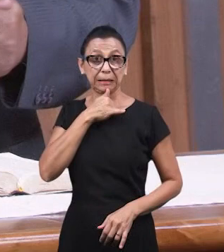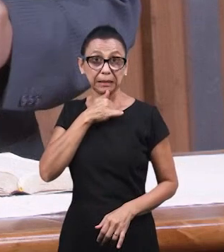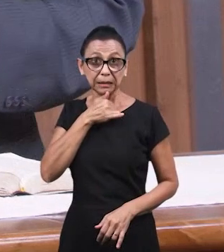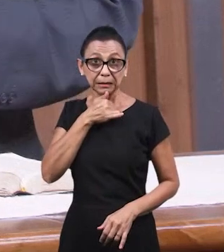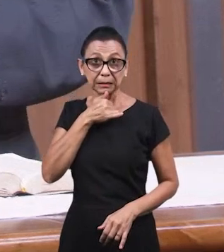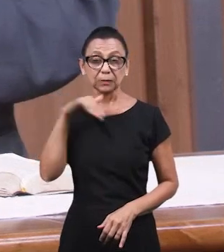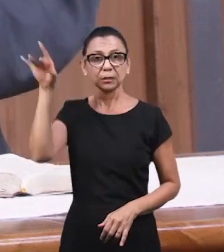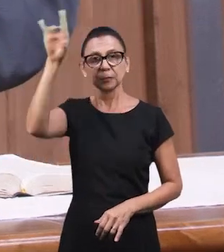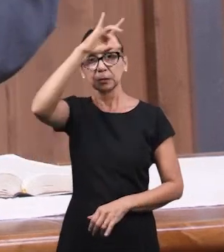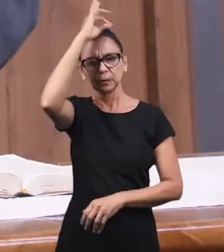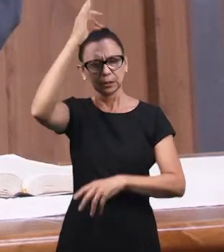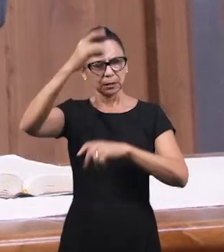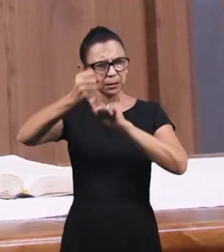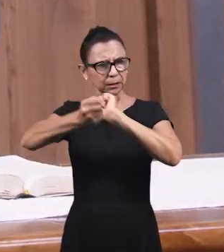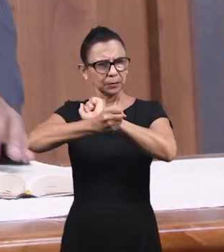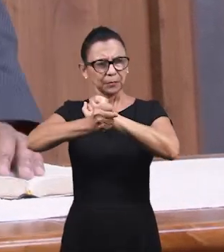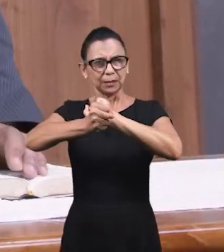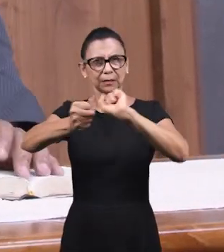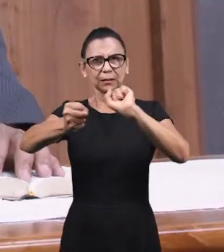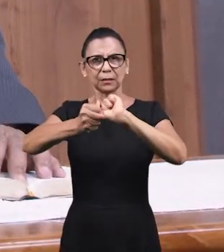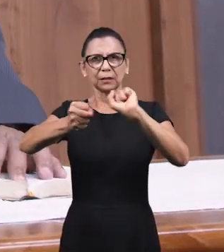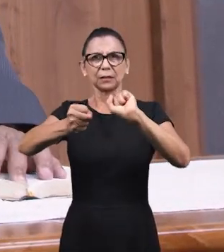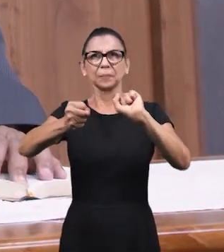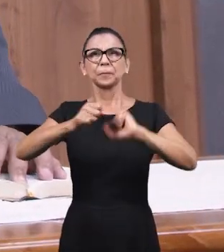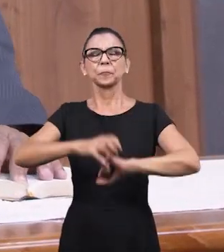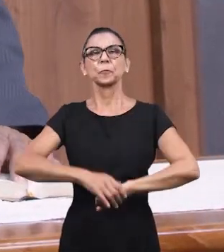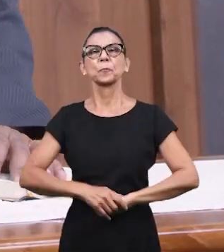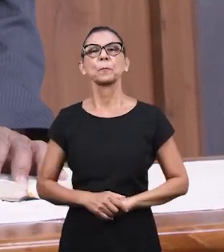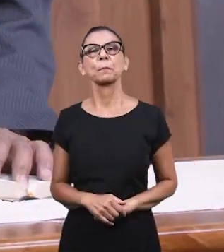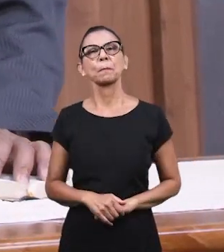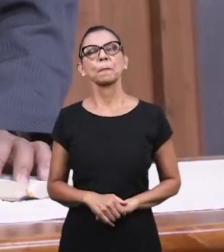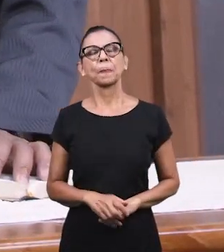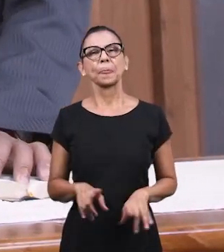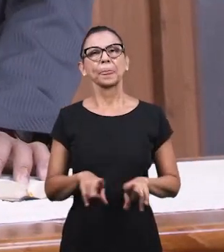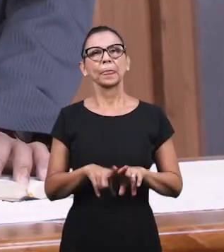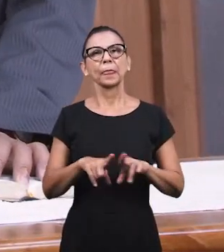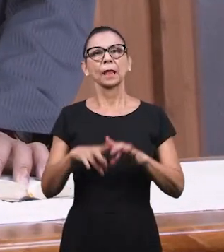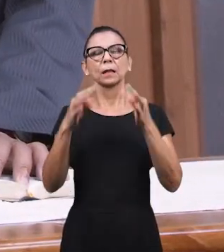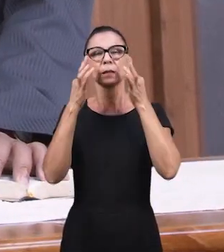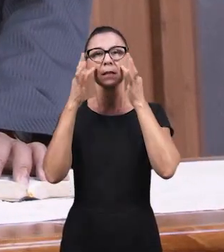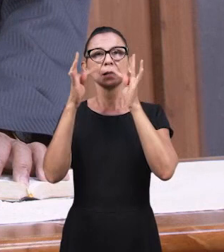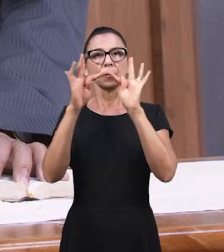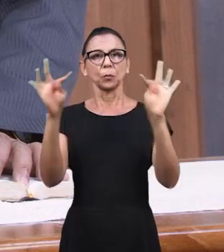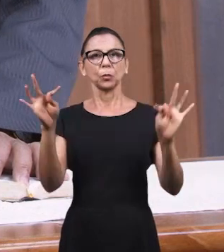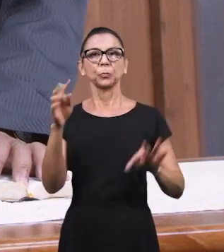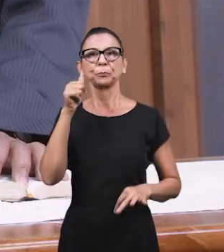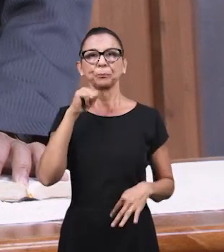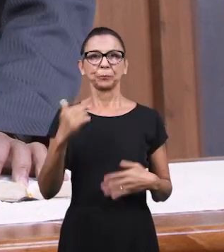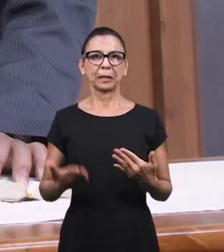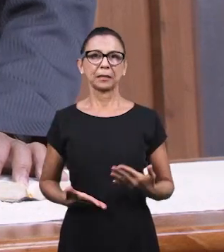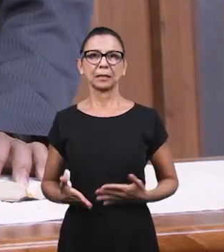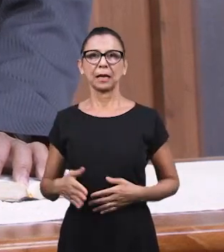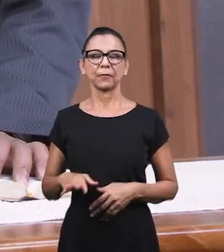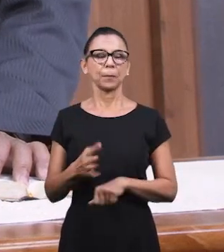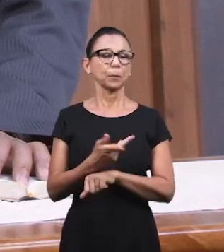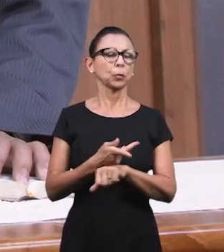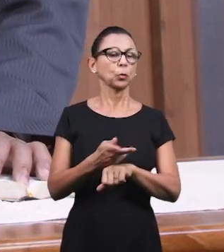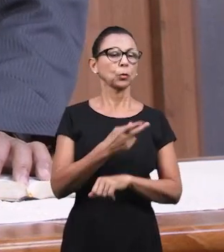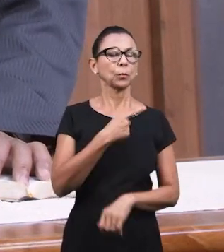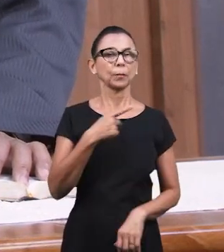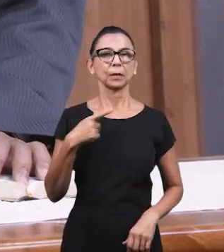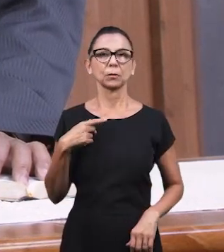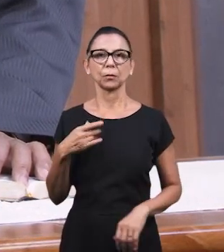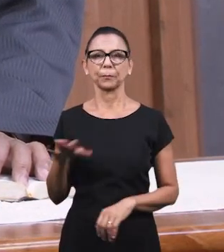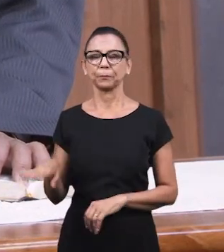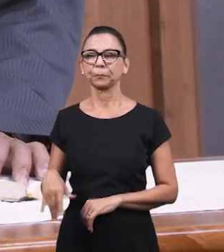вашей жизни. Исцелять разум ваш. Мышление ваше. Я помню свидетельство сестры одной. Она подошла к пастуру и